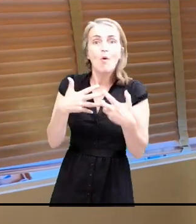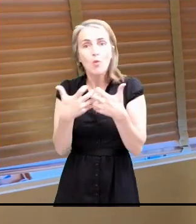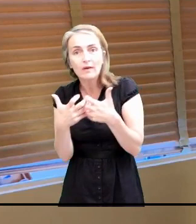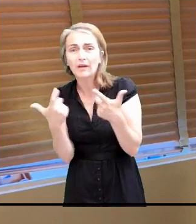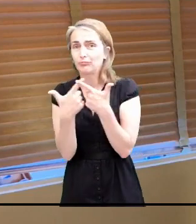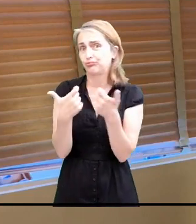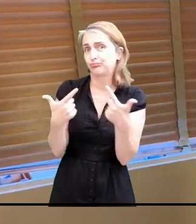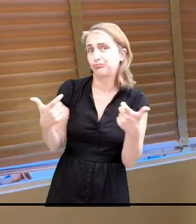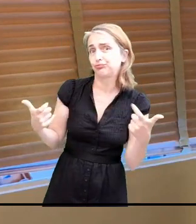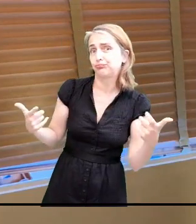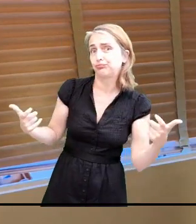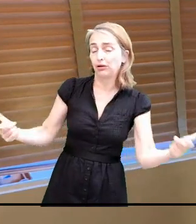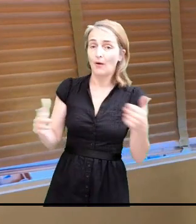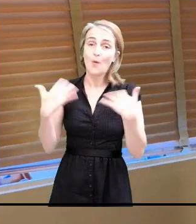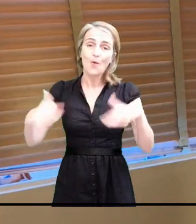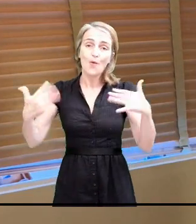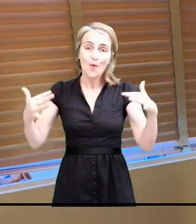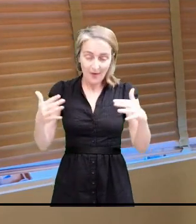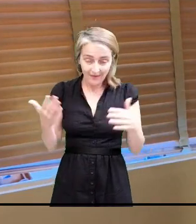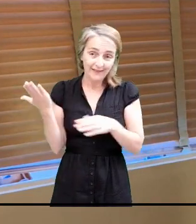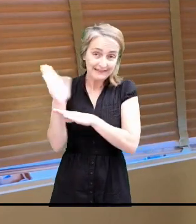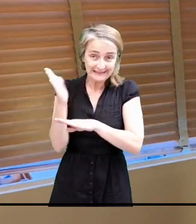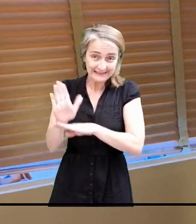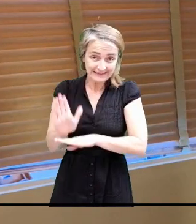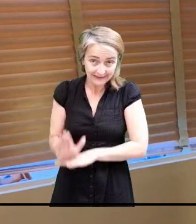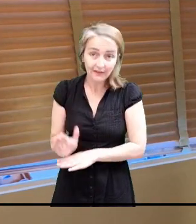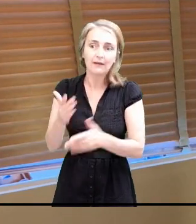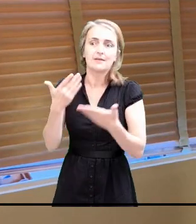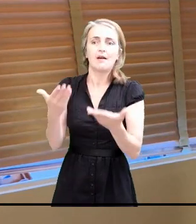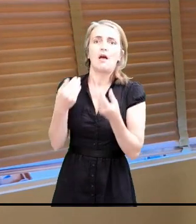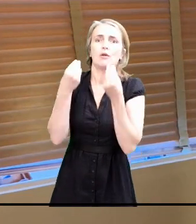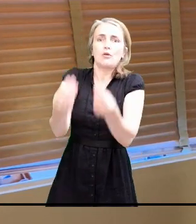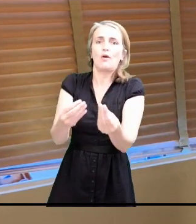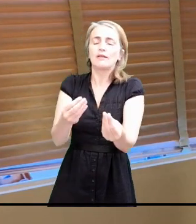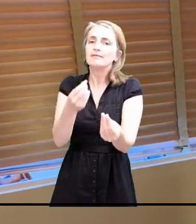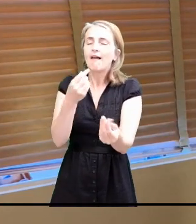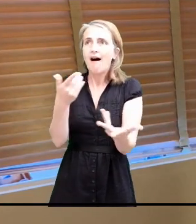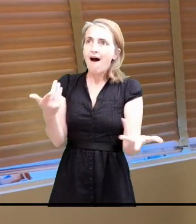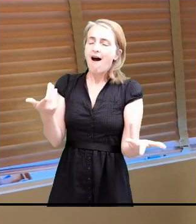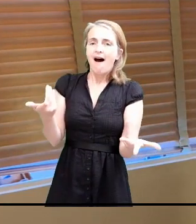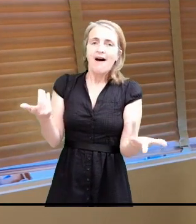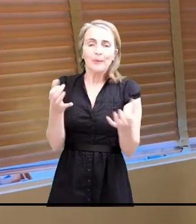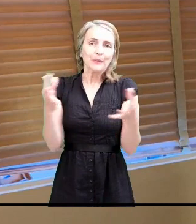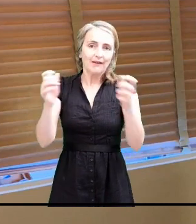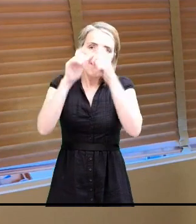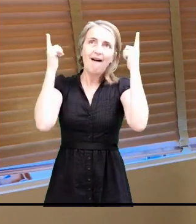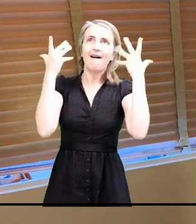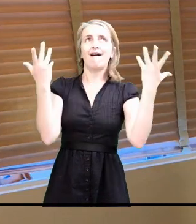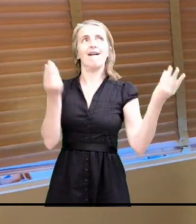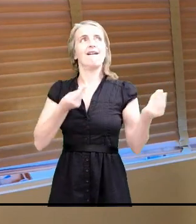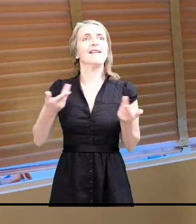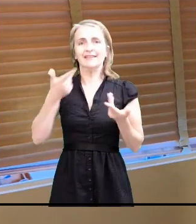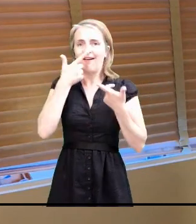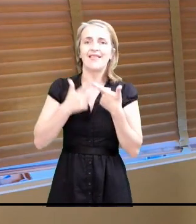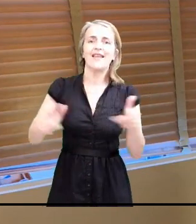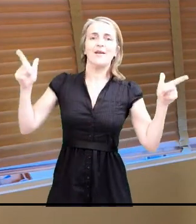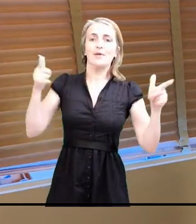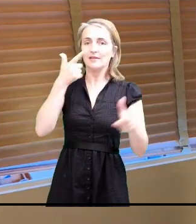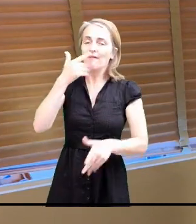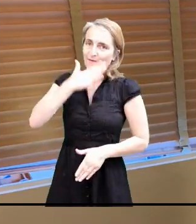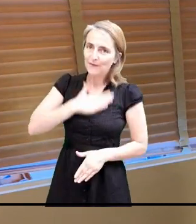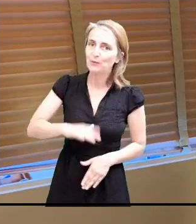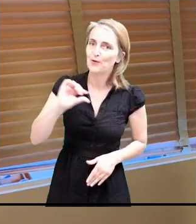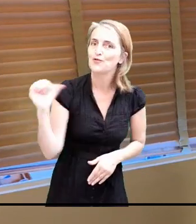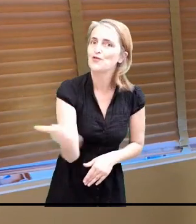loisirs, va parler de plein de choses, vous allez voir, ça va avoir un sentiment un peu de liberté, ça va nous faire du bien, à tous,